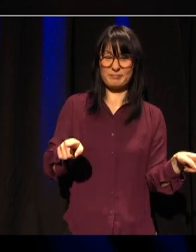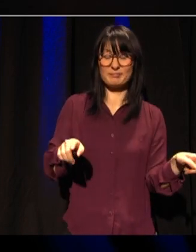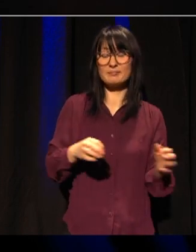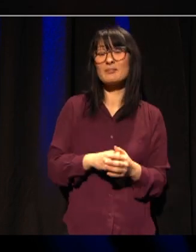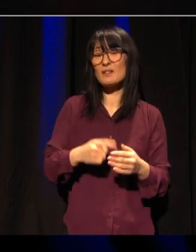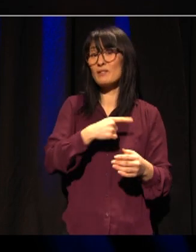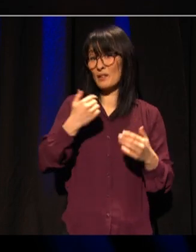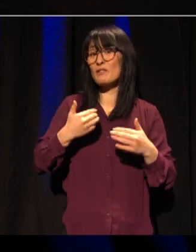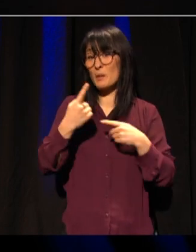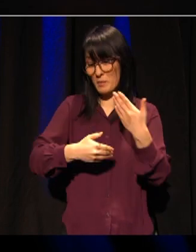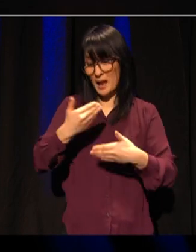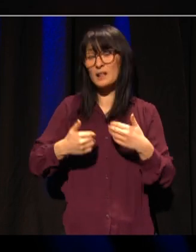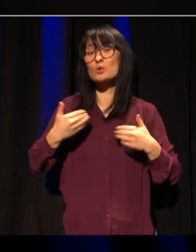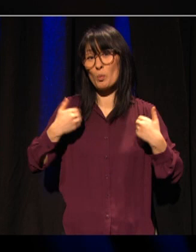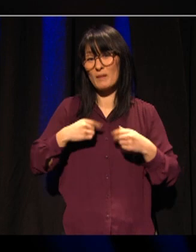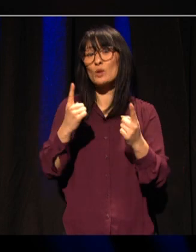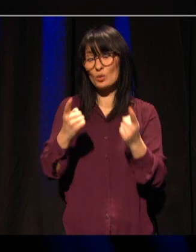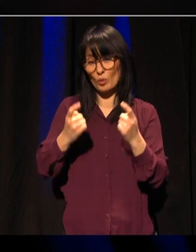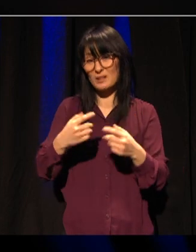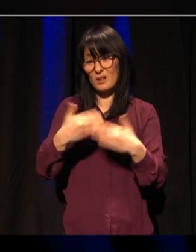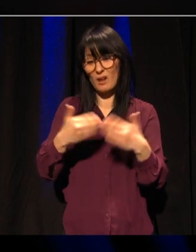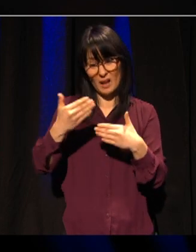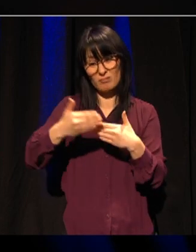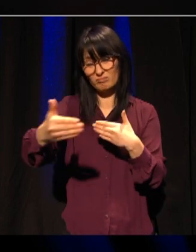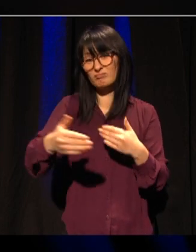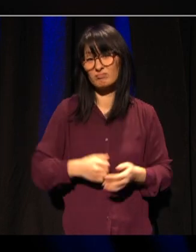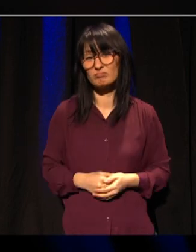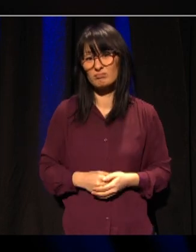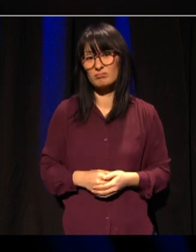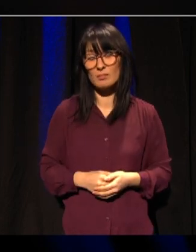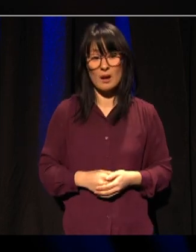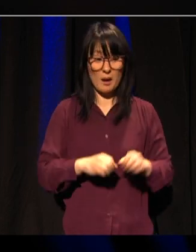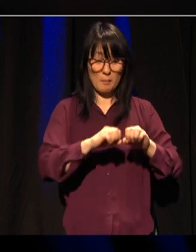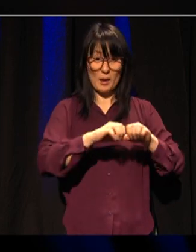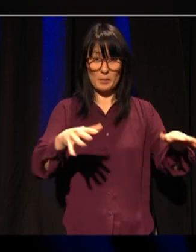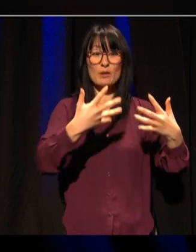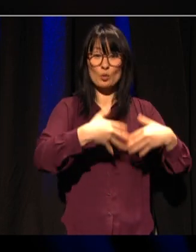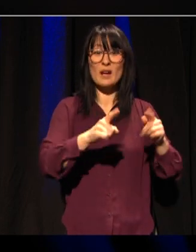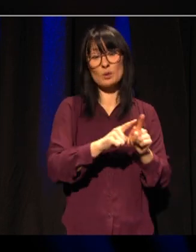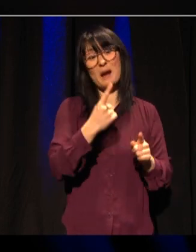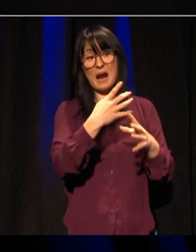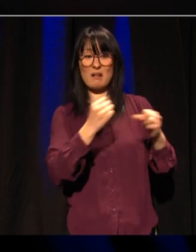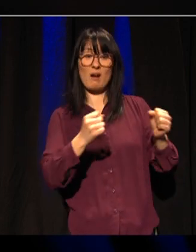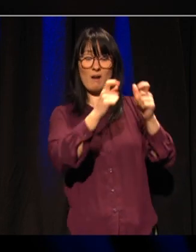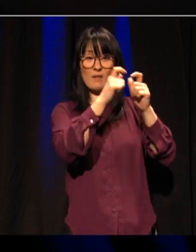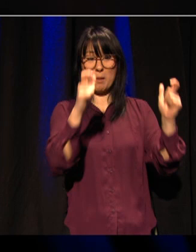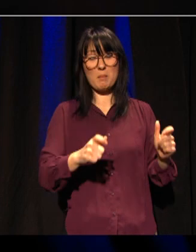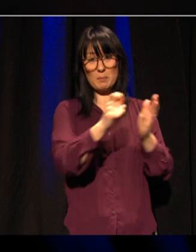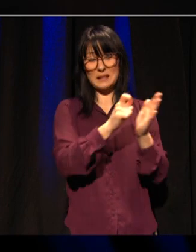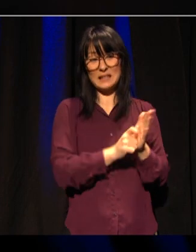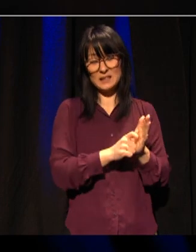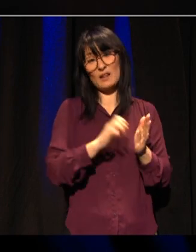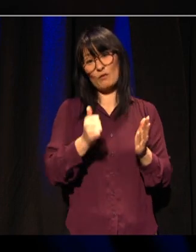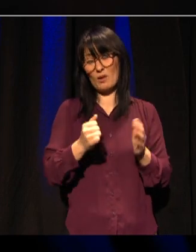oss. Pandemien vil være en av rambetingelsene for virksomheten, i alle fall ut første halvår